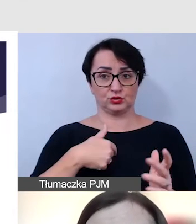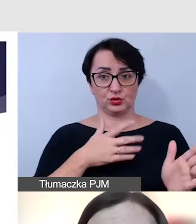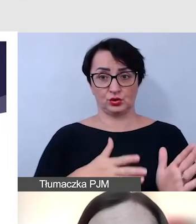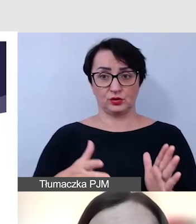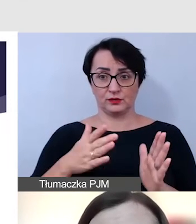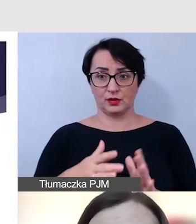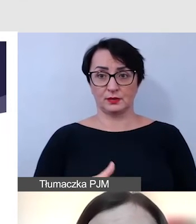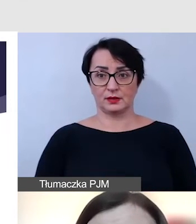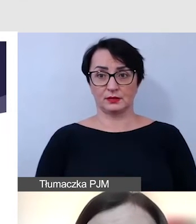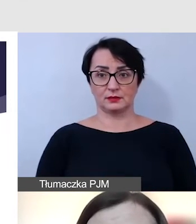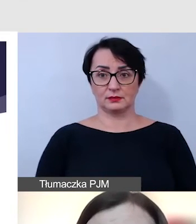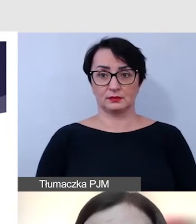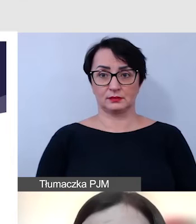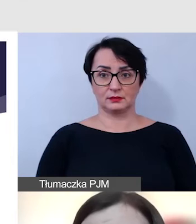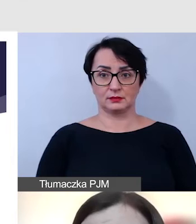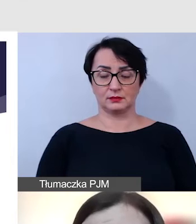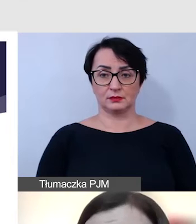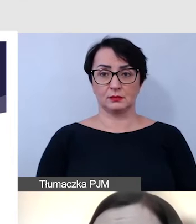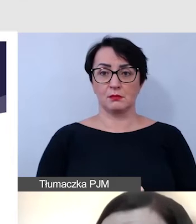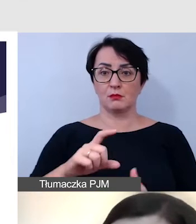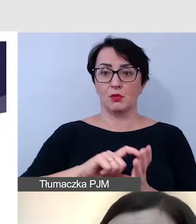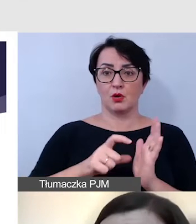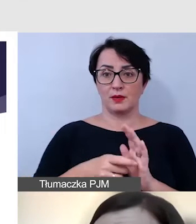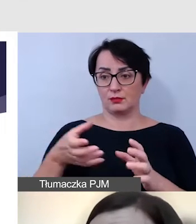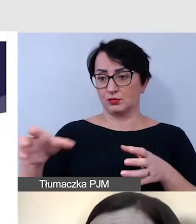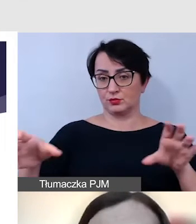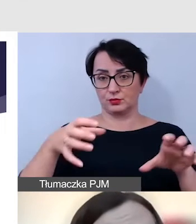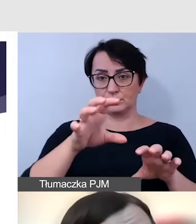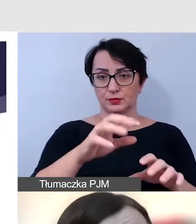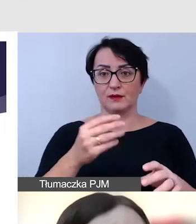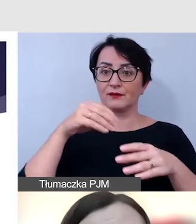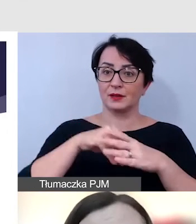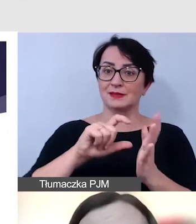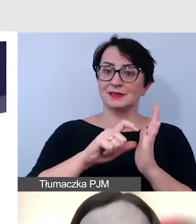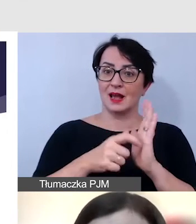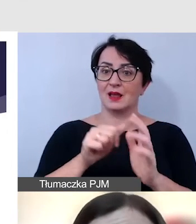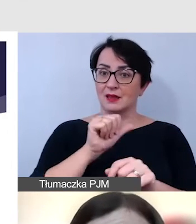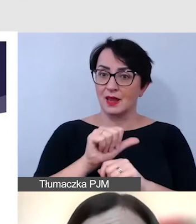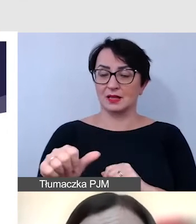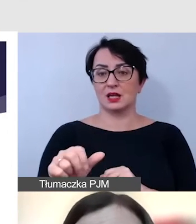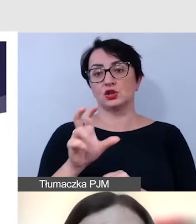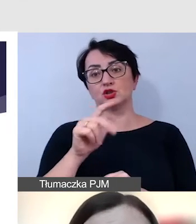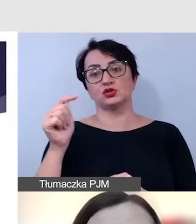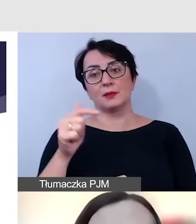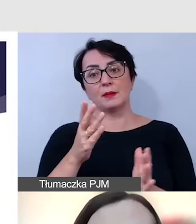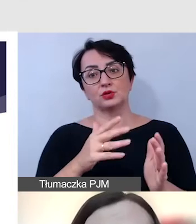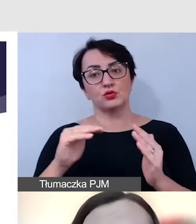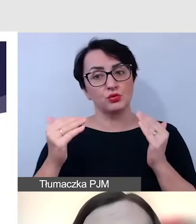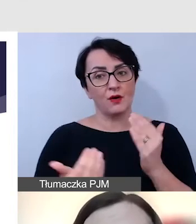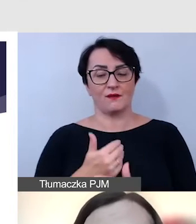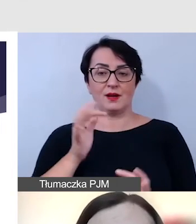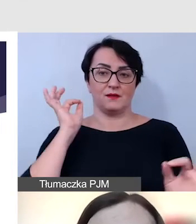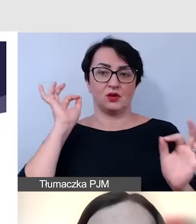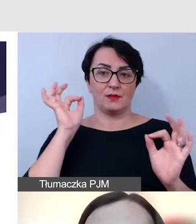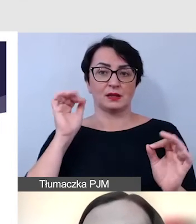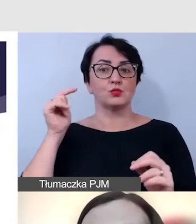o rozkładzie pomieszczeń, uwzględnia tą salę, czy też trzeba przygotować nową informację. I